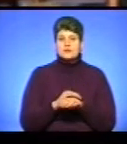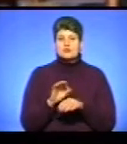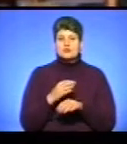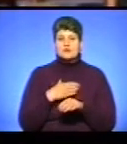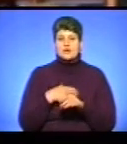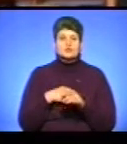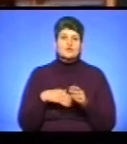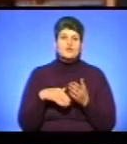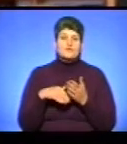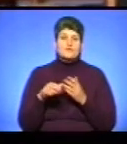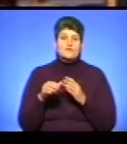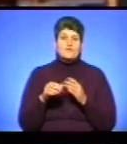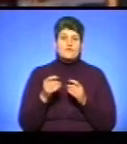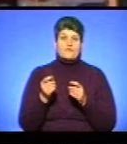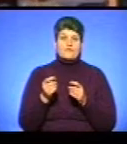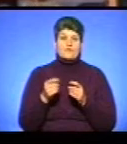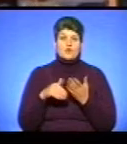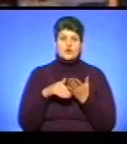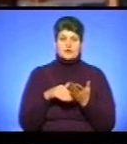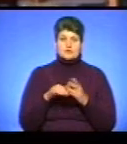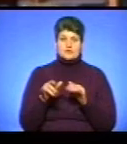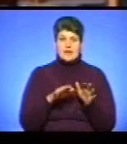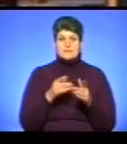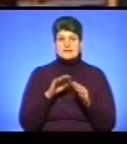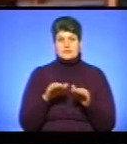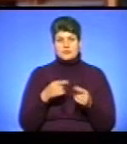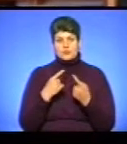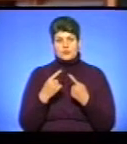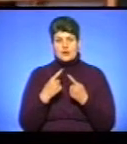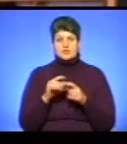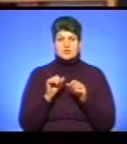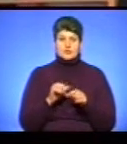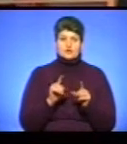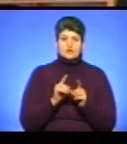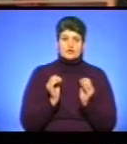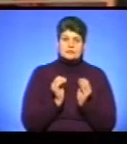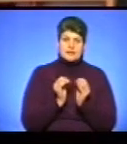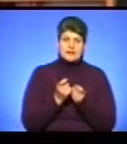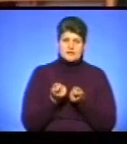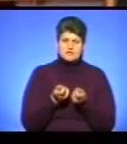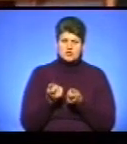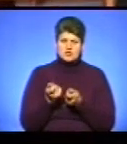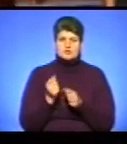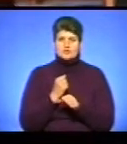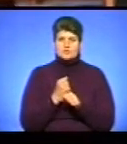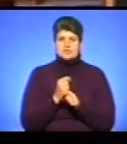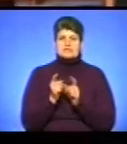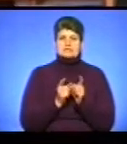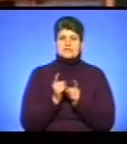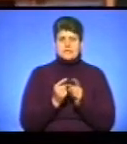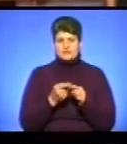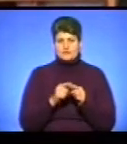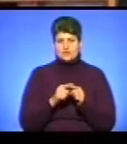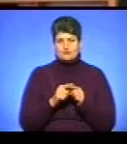волонтерську діяльність, про те, як ми з дітьми розмовляємо, чи можемо ми щось маленькі піщинки змінити в цьому житті, тому що моя